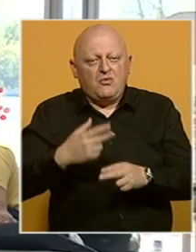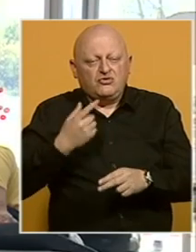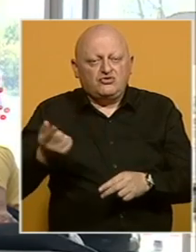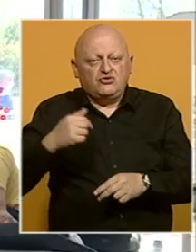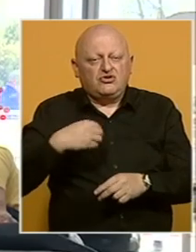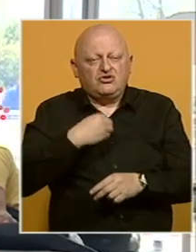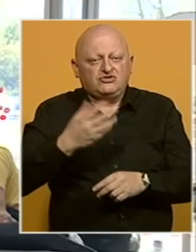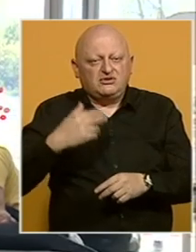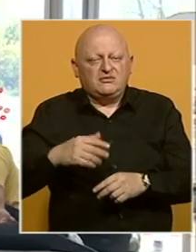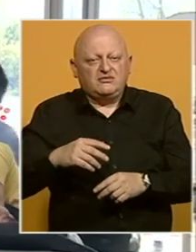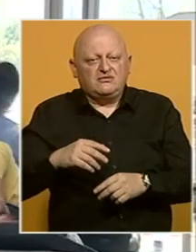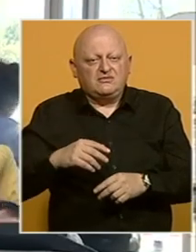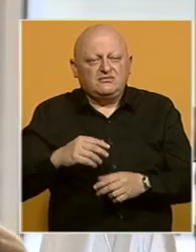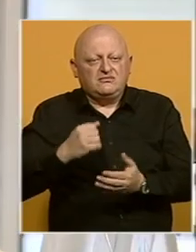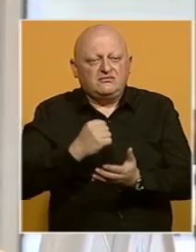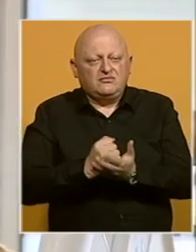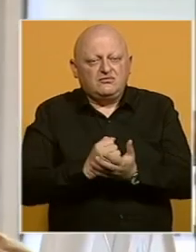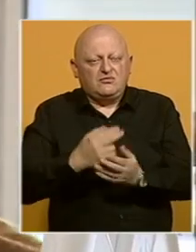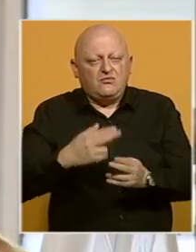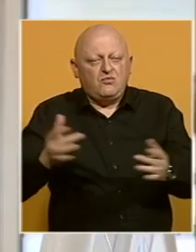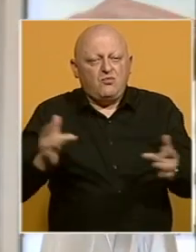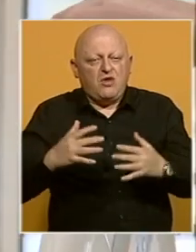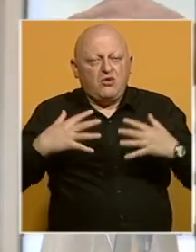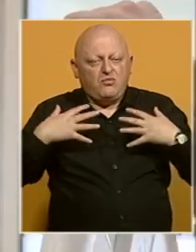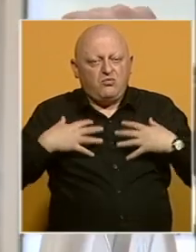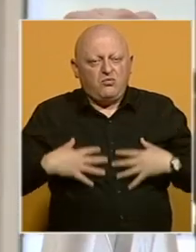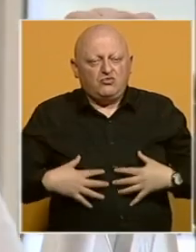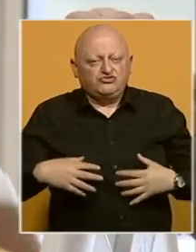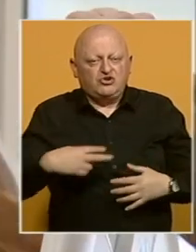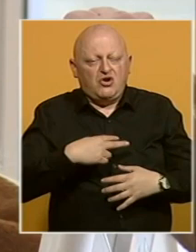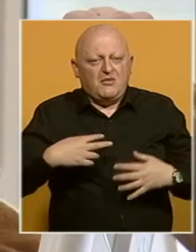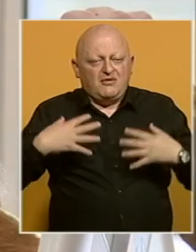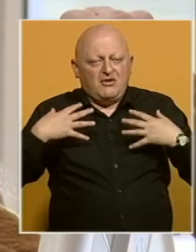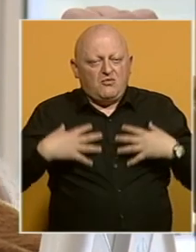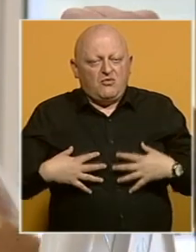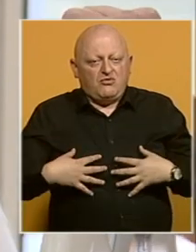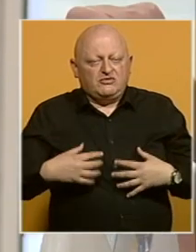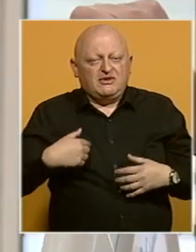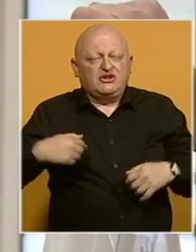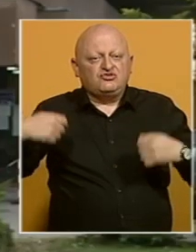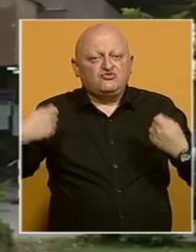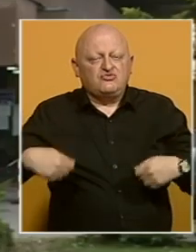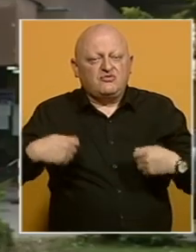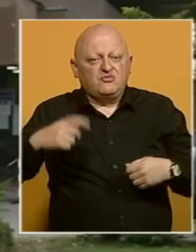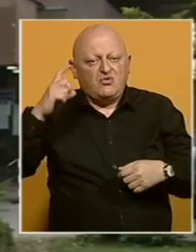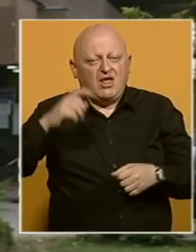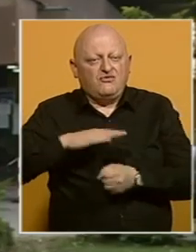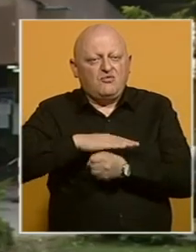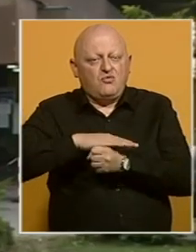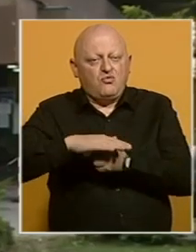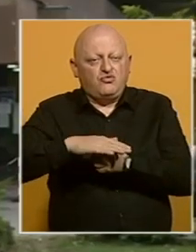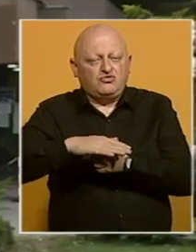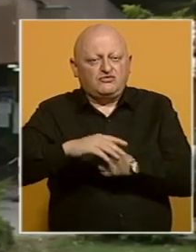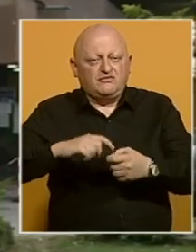nažalost, već imaju radiološke verifikovane upale pluća i to obostrana zapaljenja pluća. Naši kapaciteti su uglavnom puni